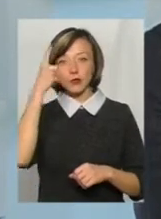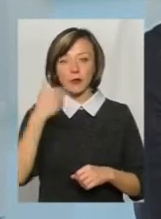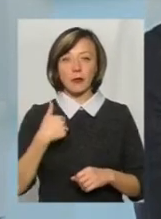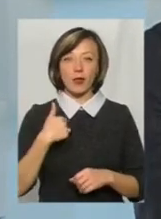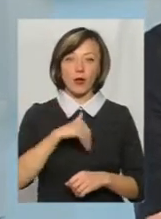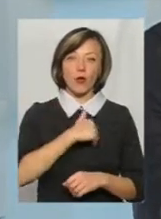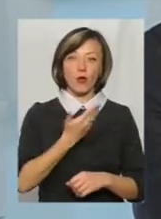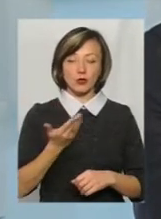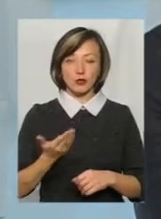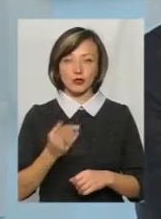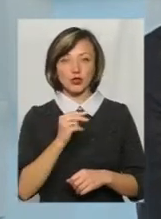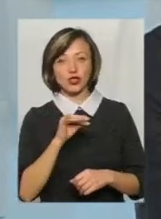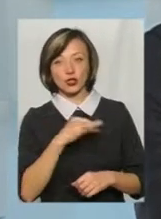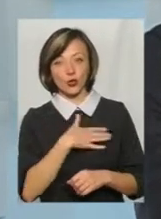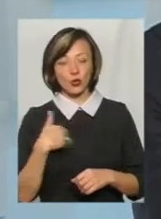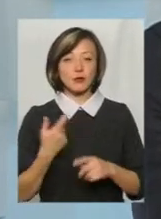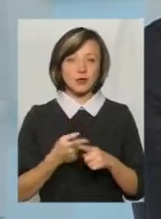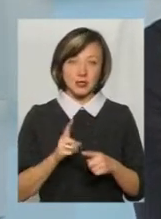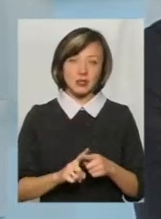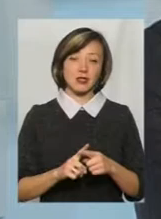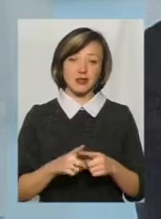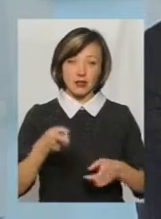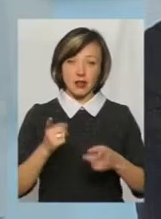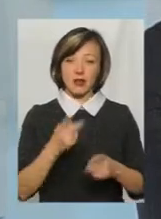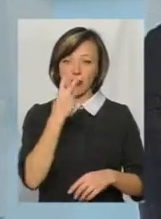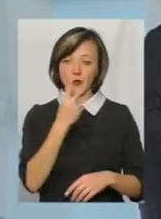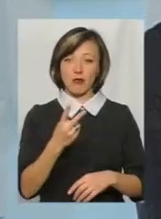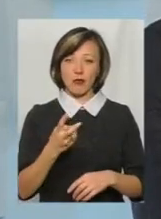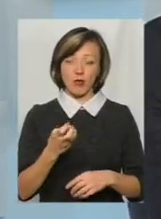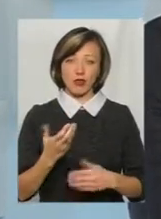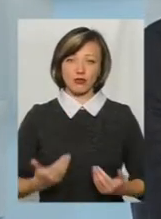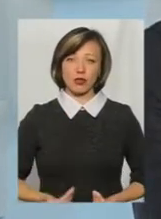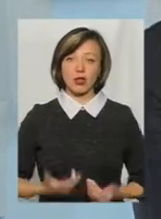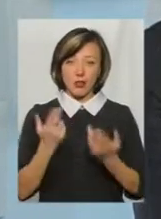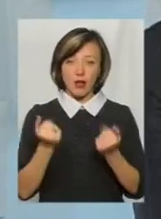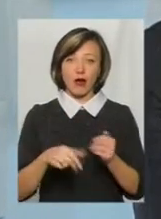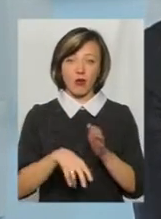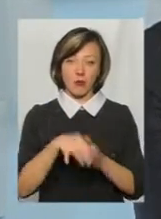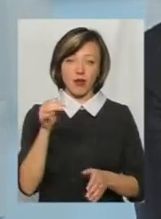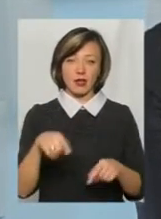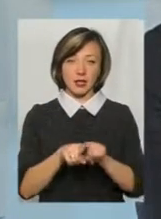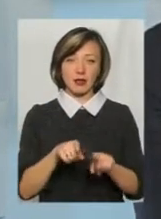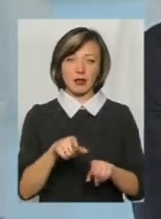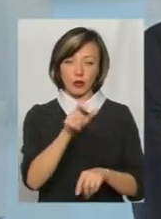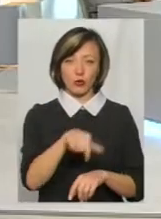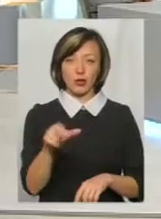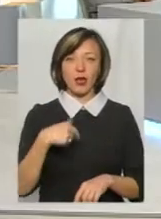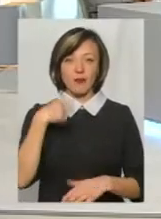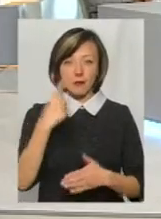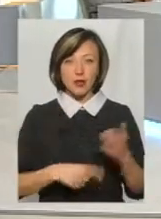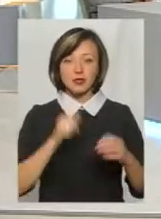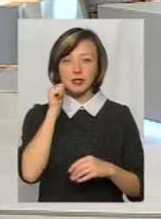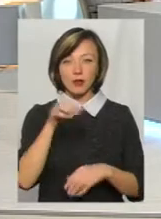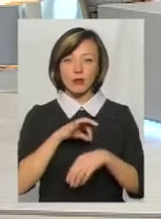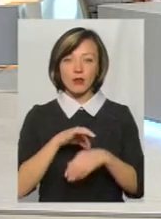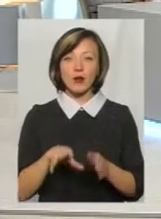так хочемо чи не хочемо. Тверезий погляд на життя. От да, обрали таких людей. І я впевнений, що якщо ми завтра